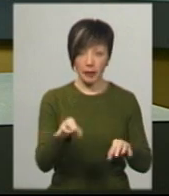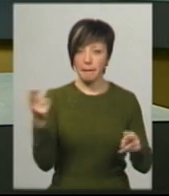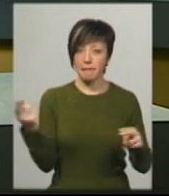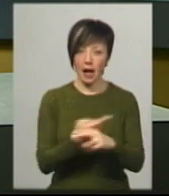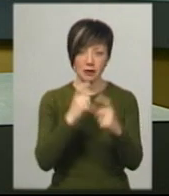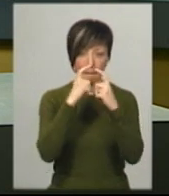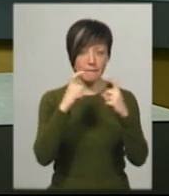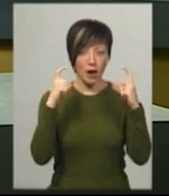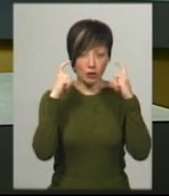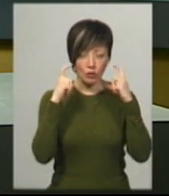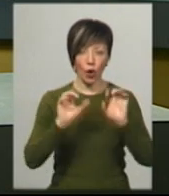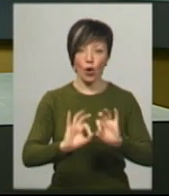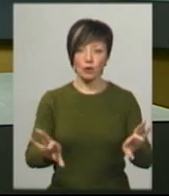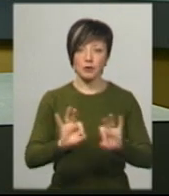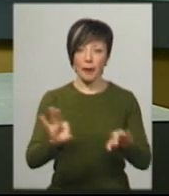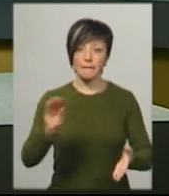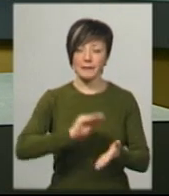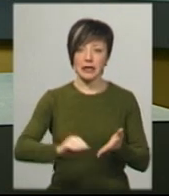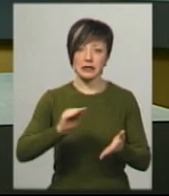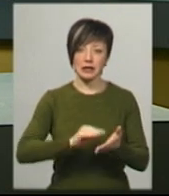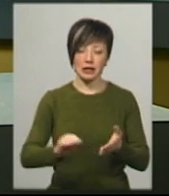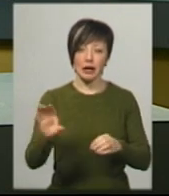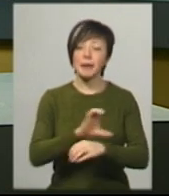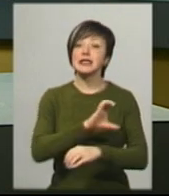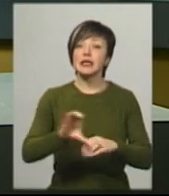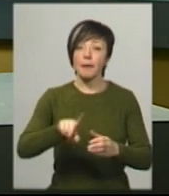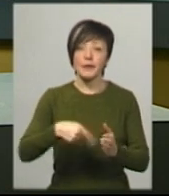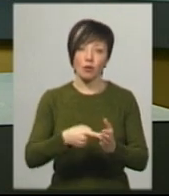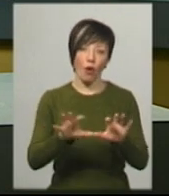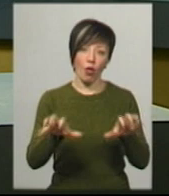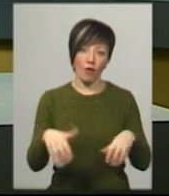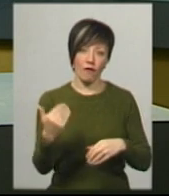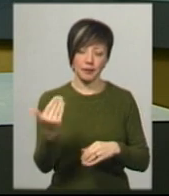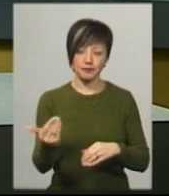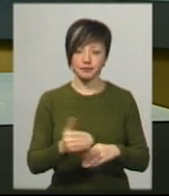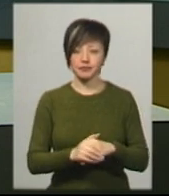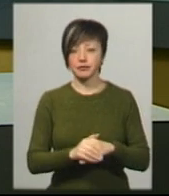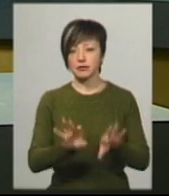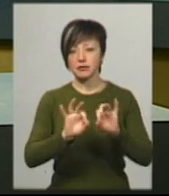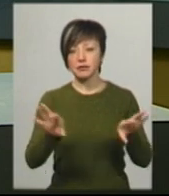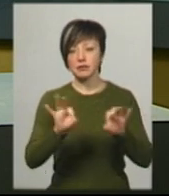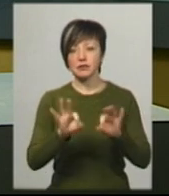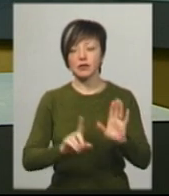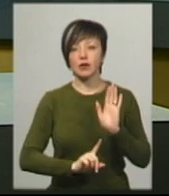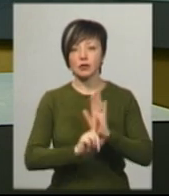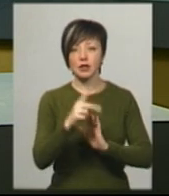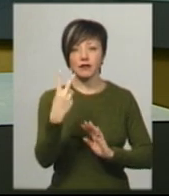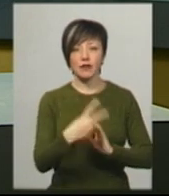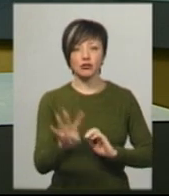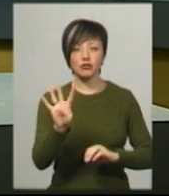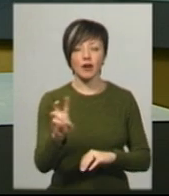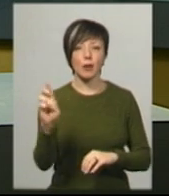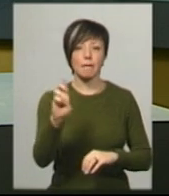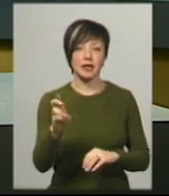захисних масок. Про це розповіла прес-секретар Хмельницького міського голови Ольга Саліпа. За її словами, починаючи з 24